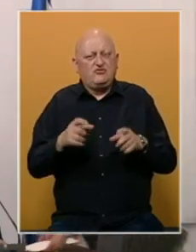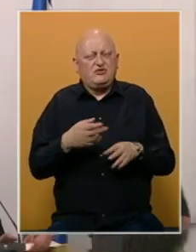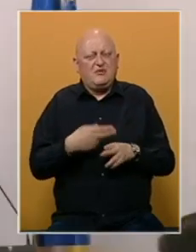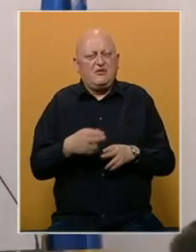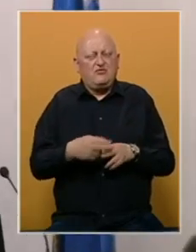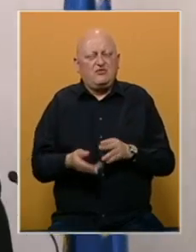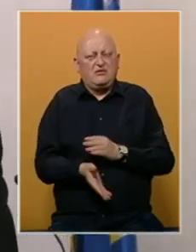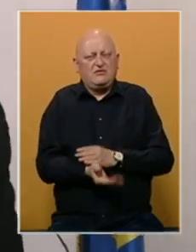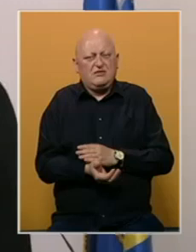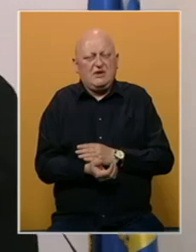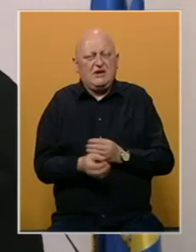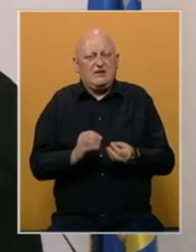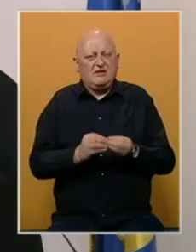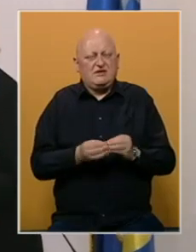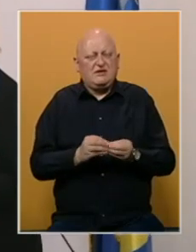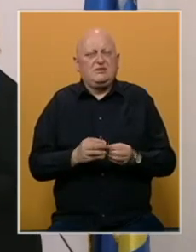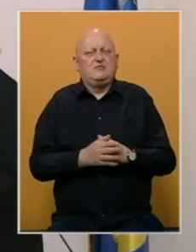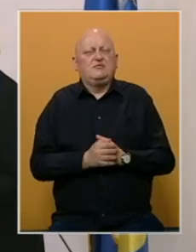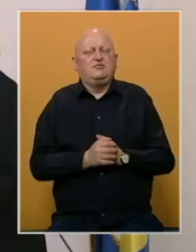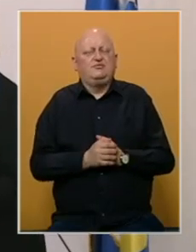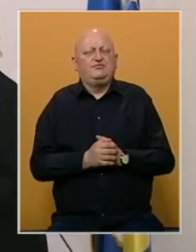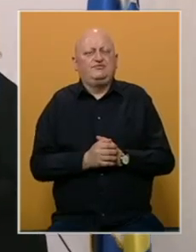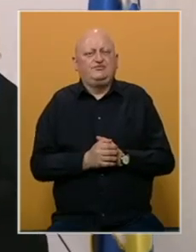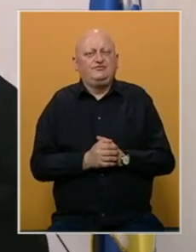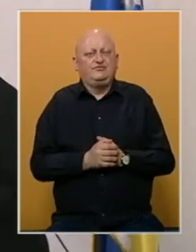institucijama u rješavanju migranske krize.